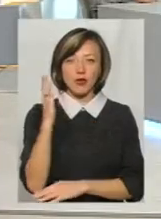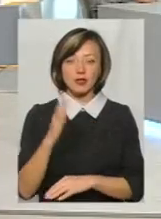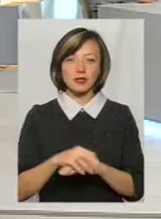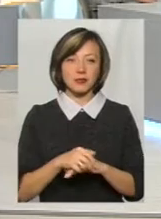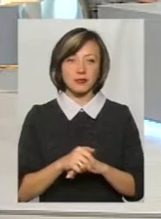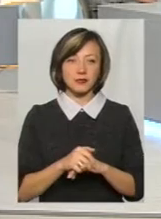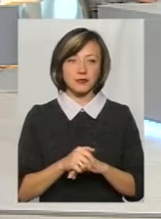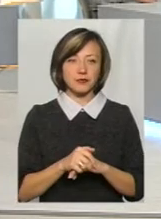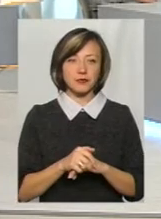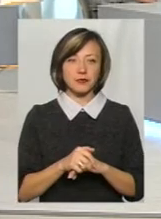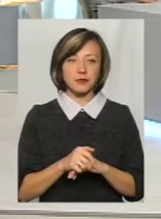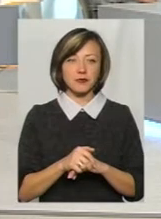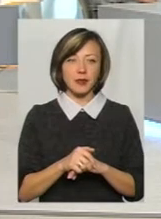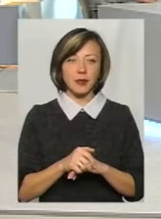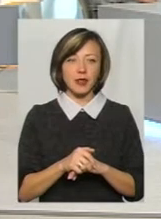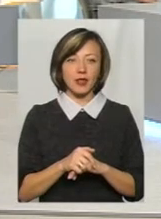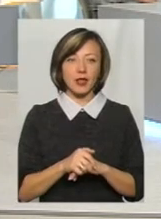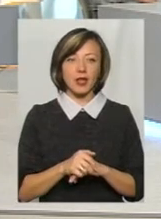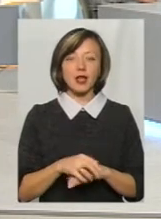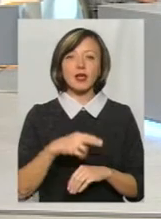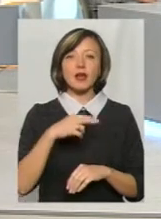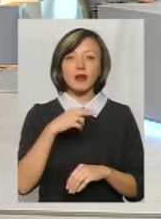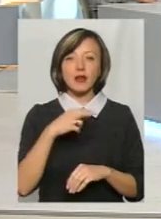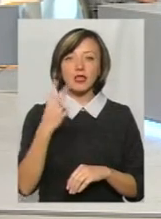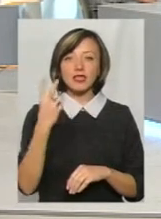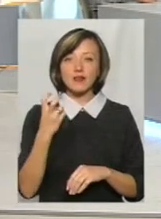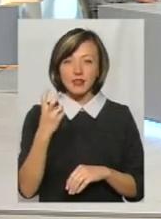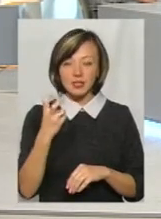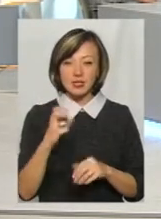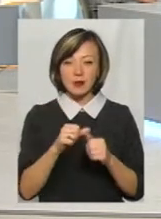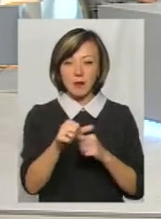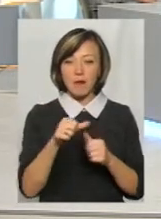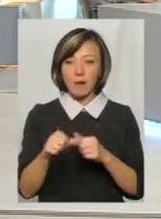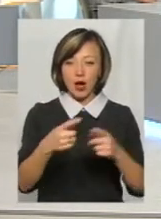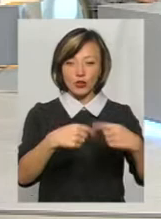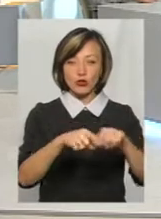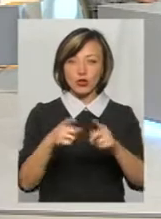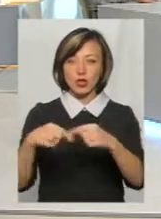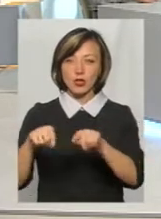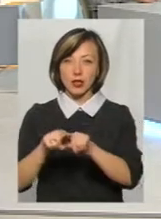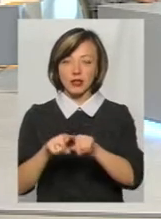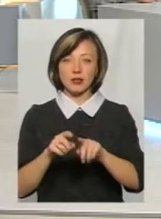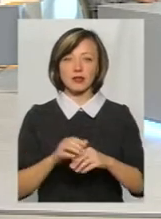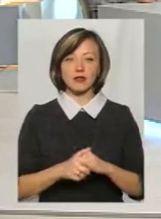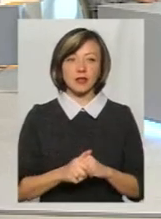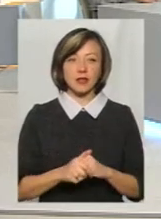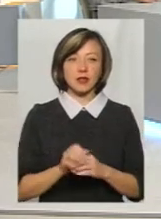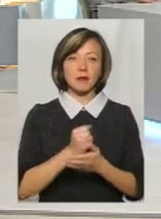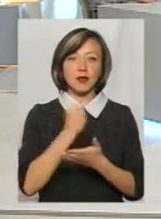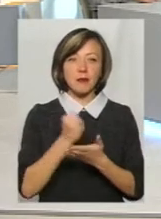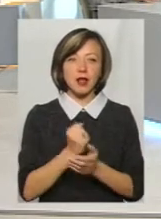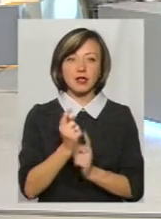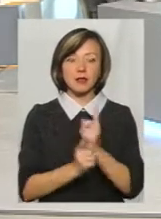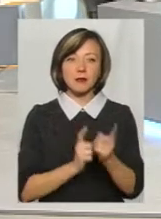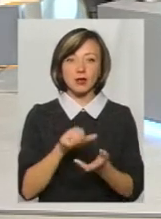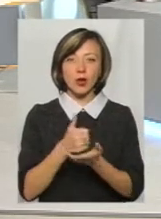вносили зміни? Неуважно слухали, 200 мажоритарників. Це стосується мажоритарників. Ну приймали вже зміни